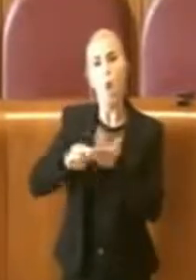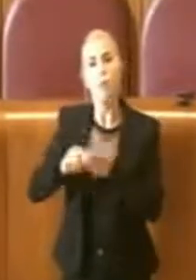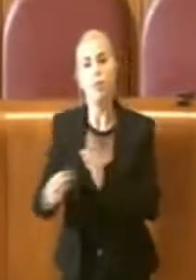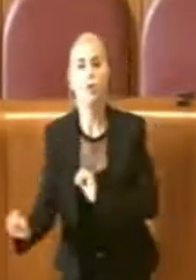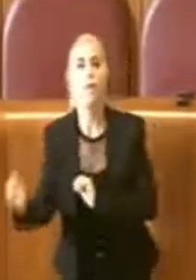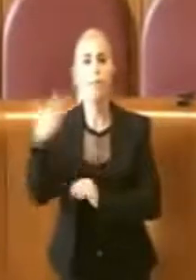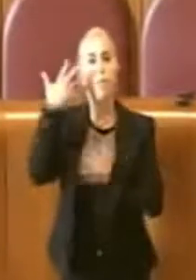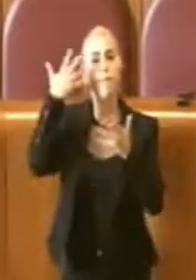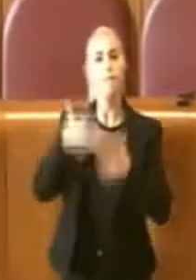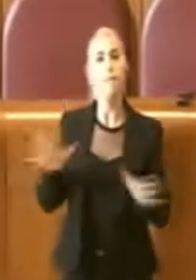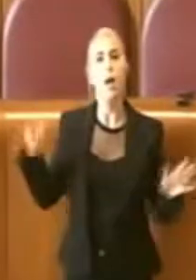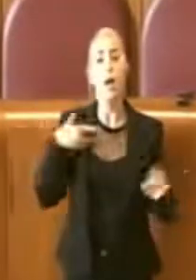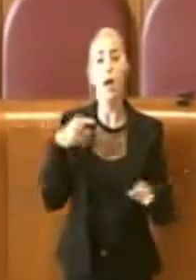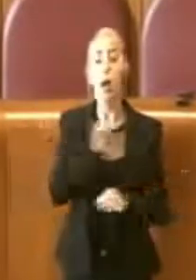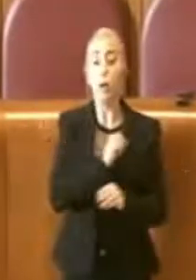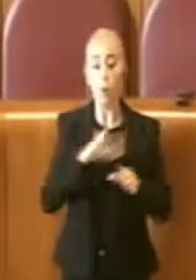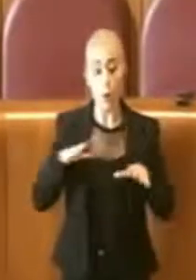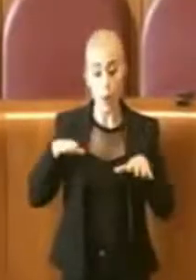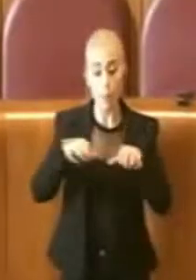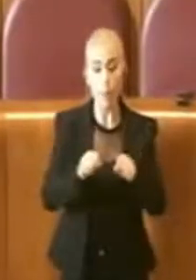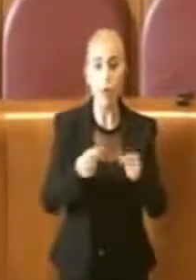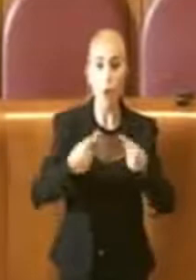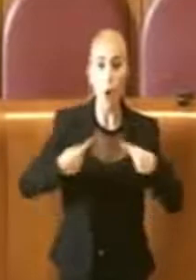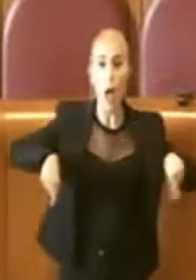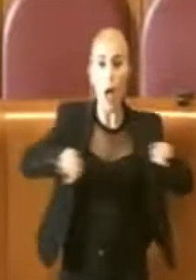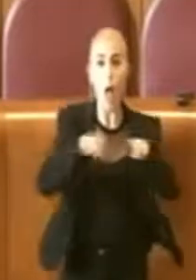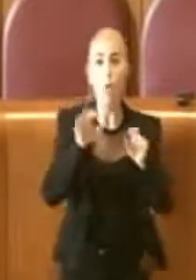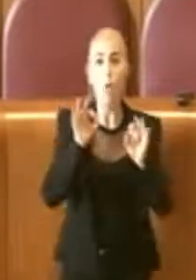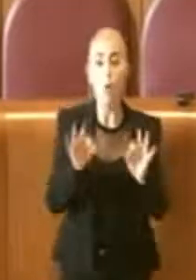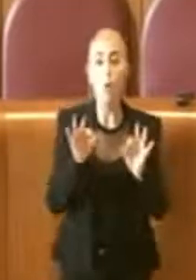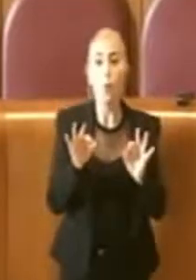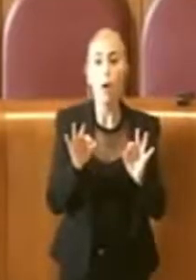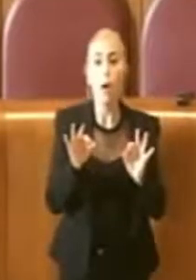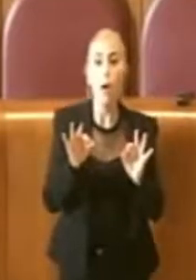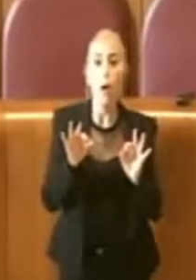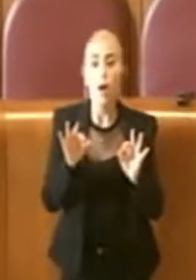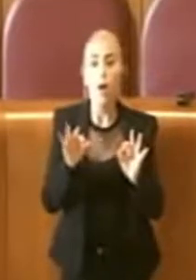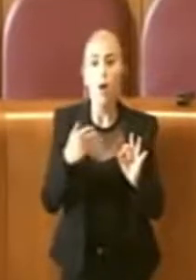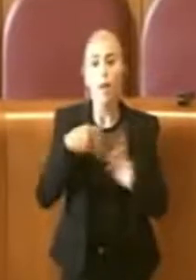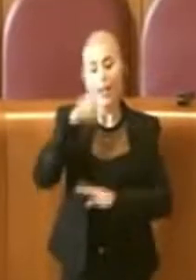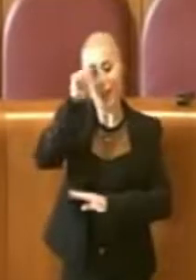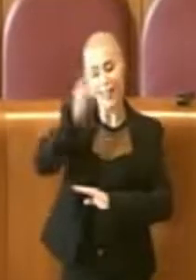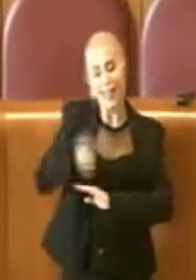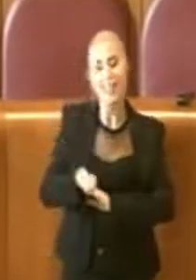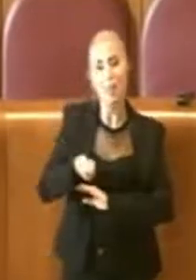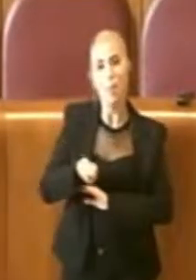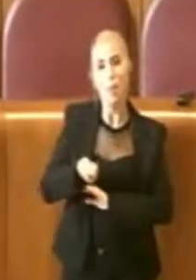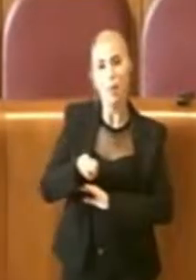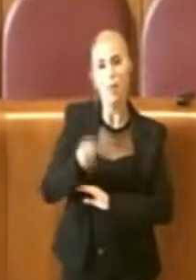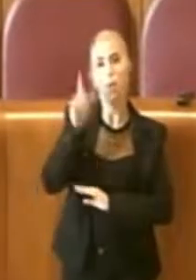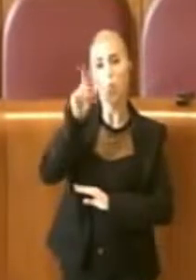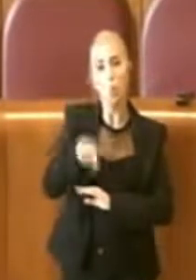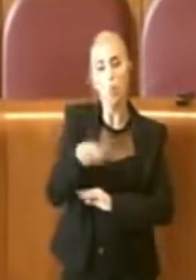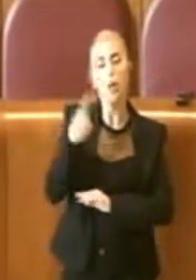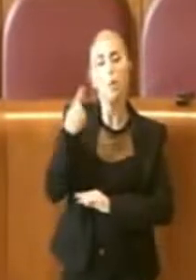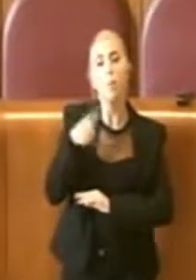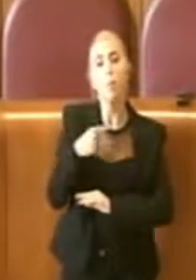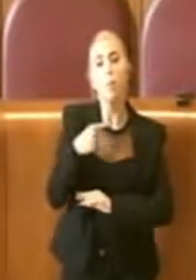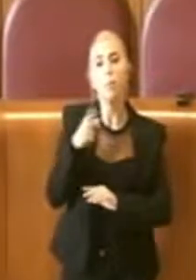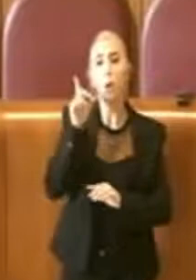però io credo che l'impegno dell'aula sia, secondo me, una forma di rispetto anche per,